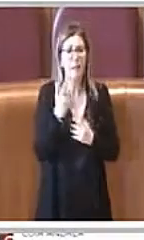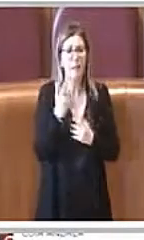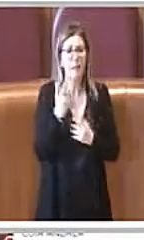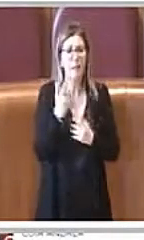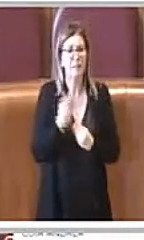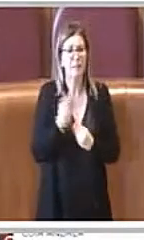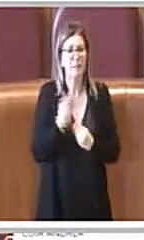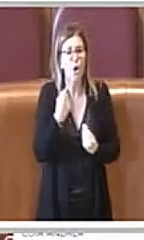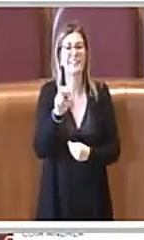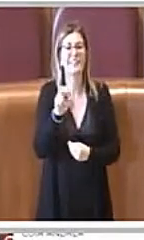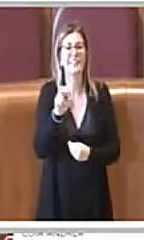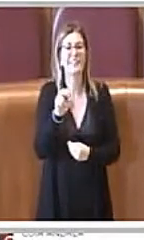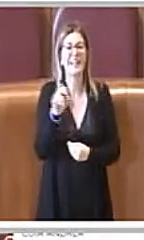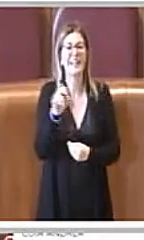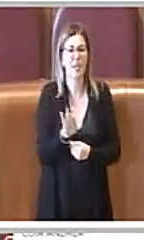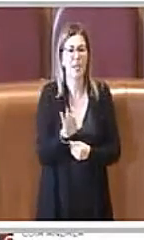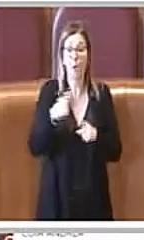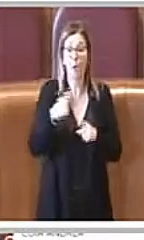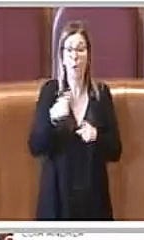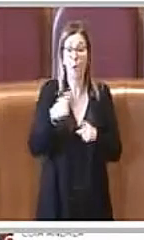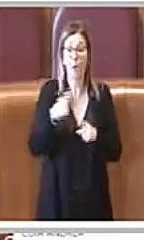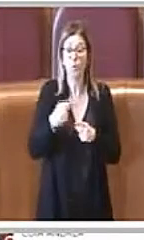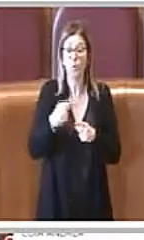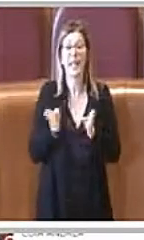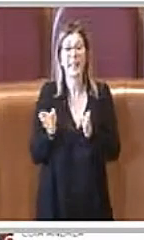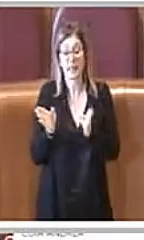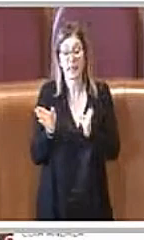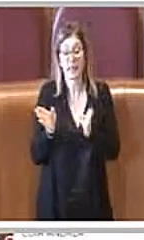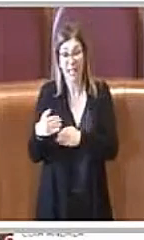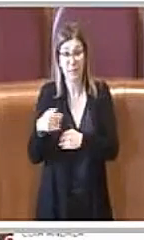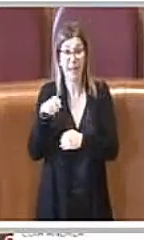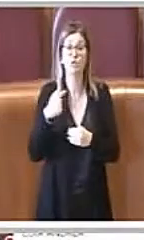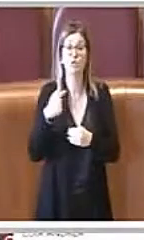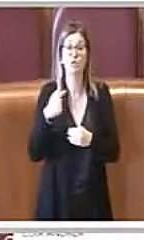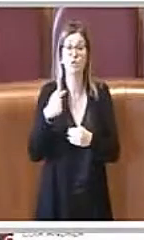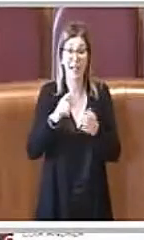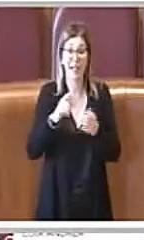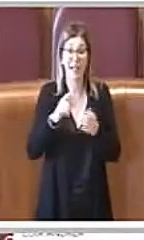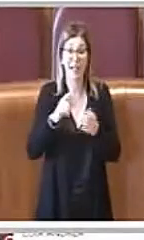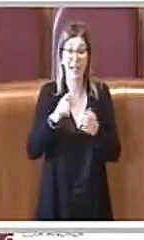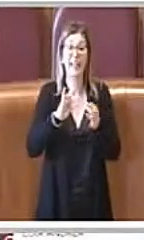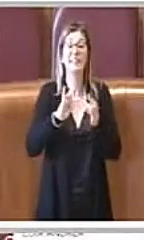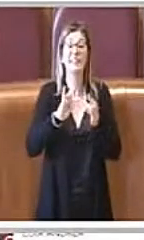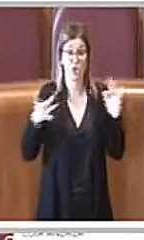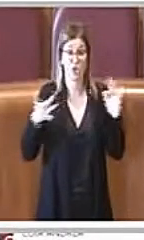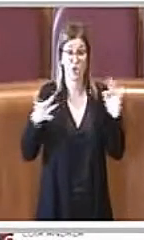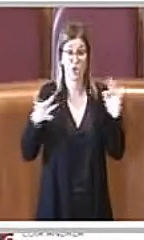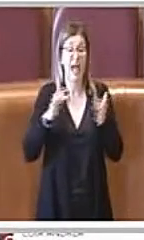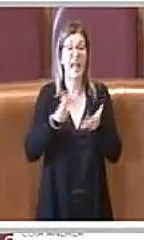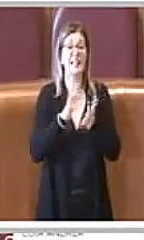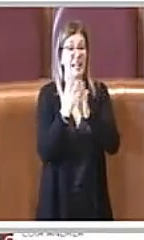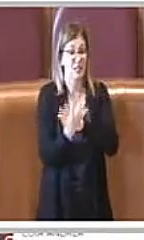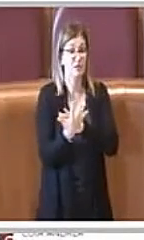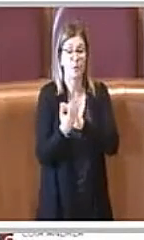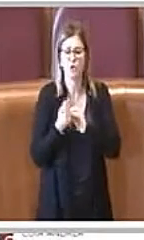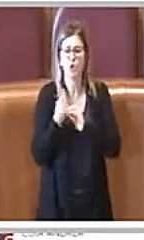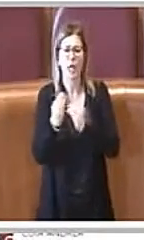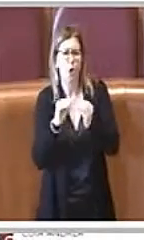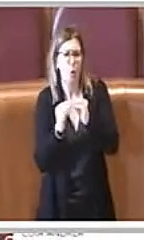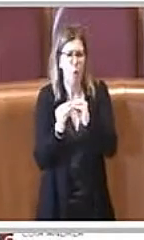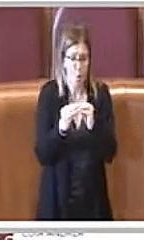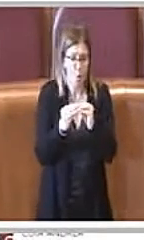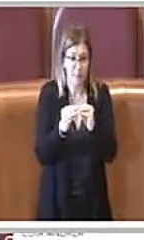fornendo anche indirizzi al Dipartimento Trasformazione Digitale. quindi da questo punto di vista l